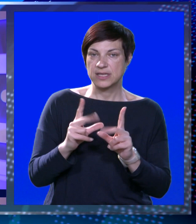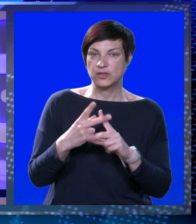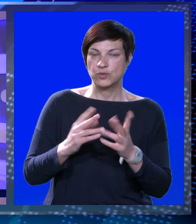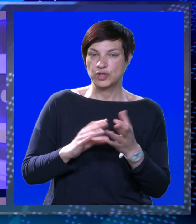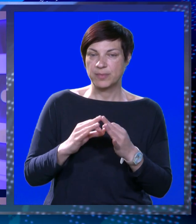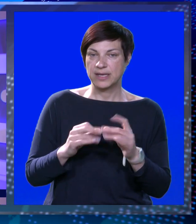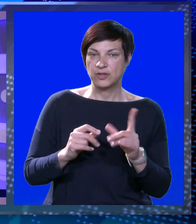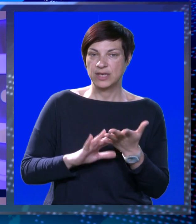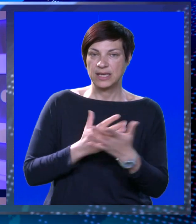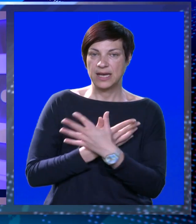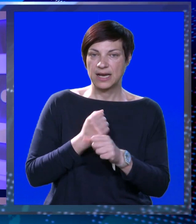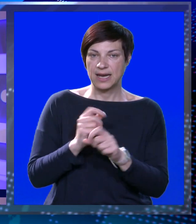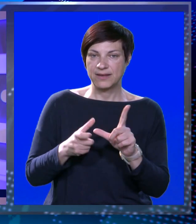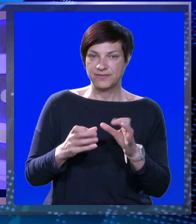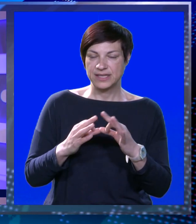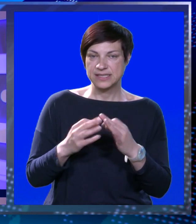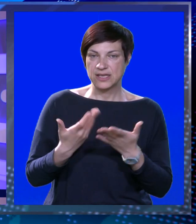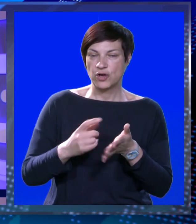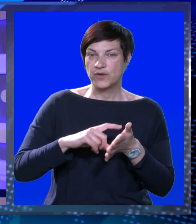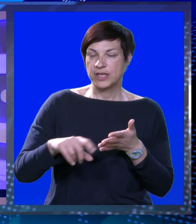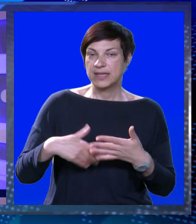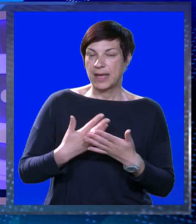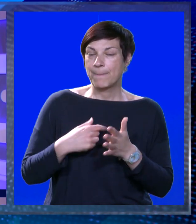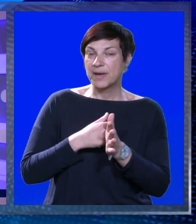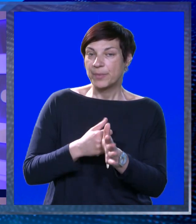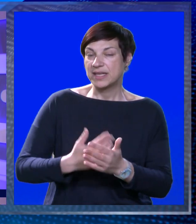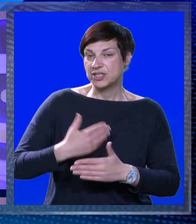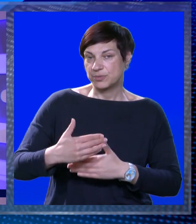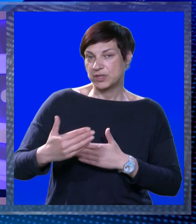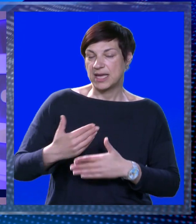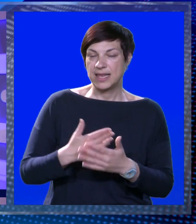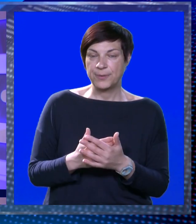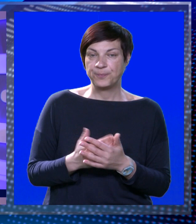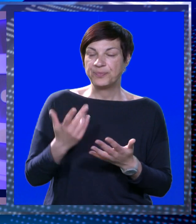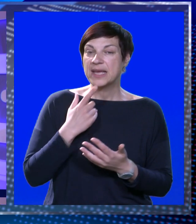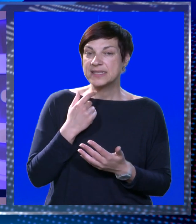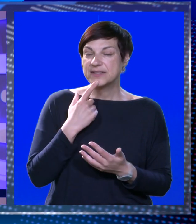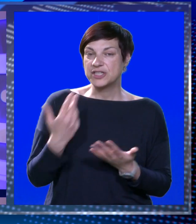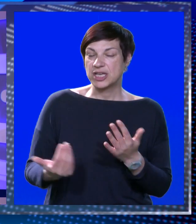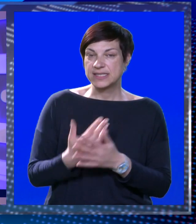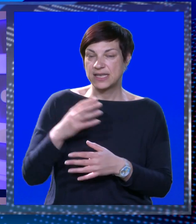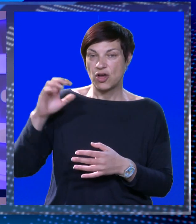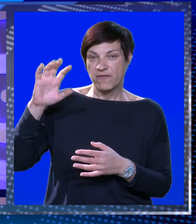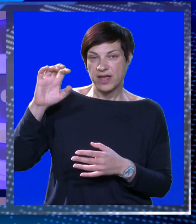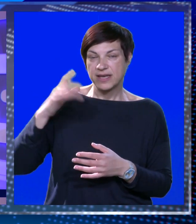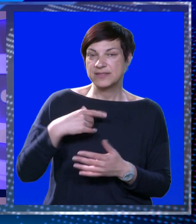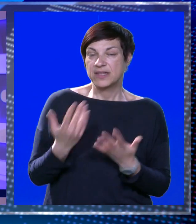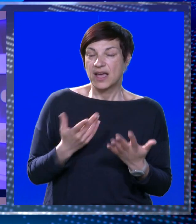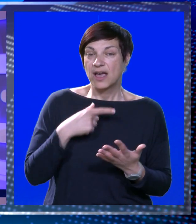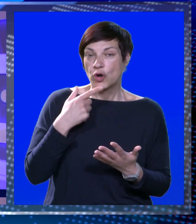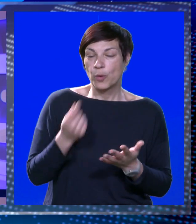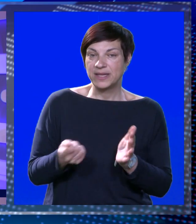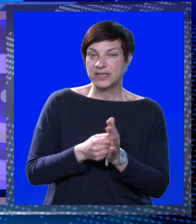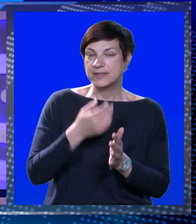doktora Franja Tuđmana do ilijine glavice. Ovoj tem izvještavat ćemo u danima pred nama. A sviđa li im se nova rasvjeta i kako